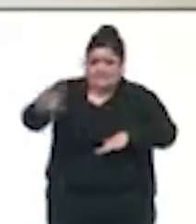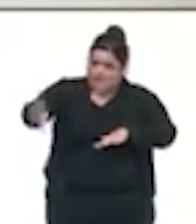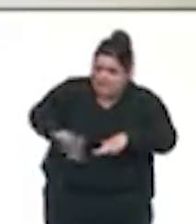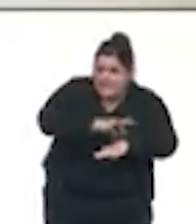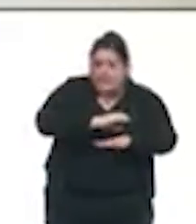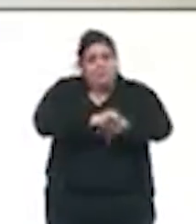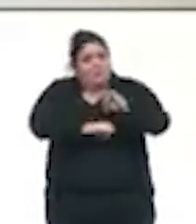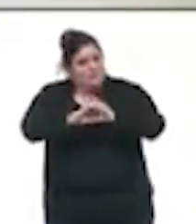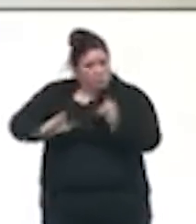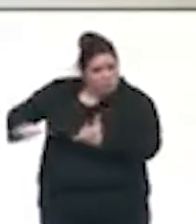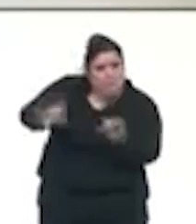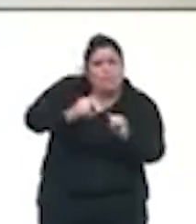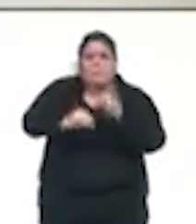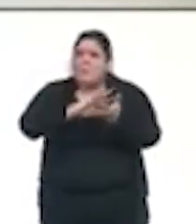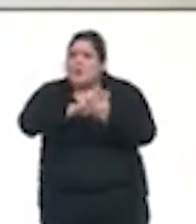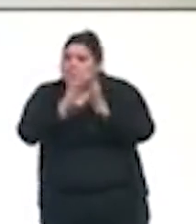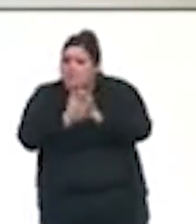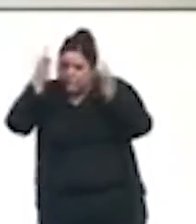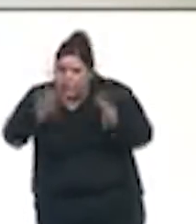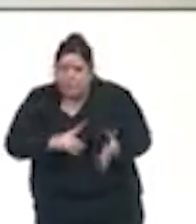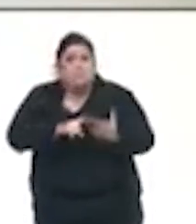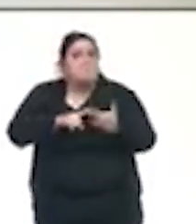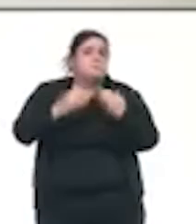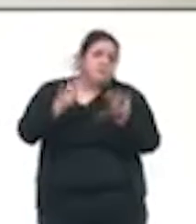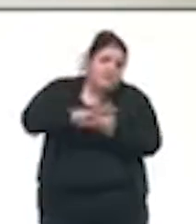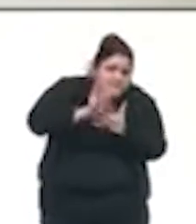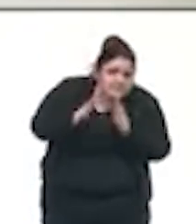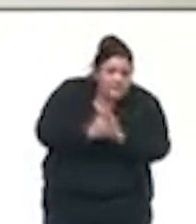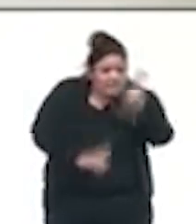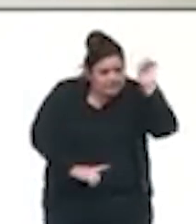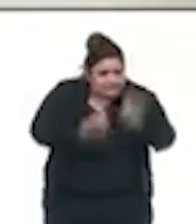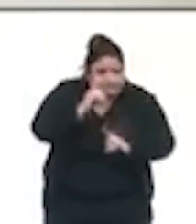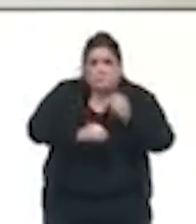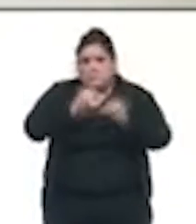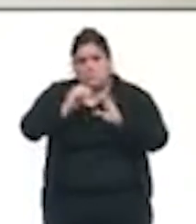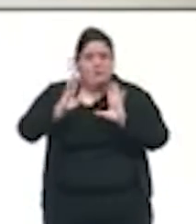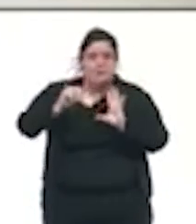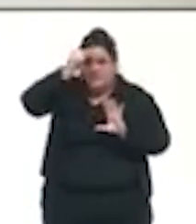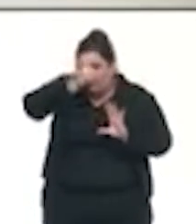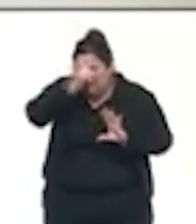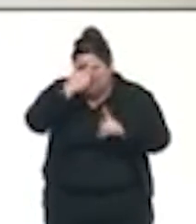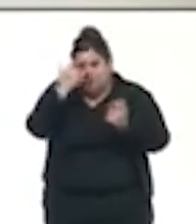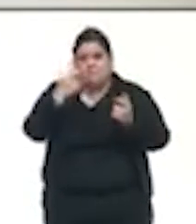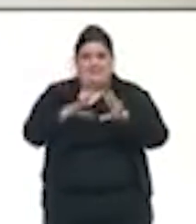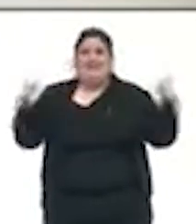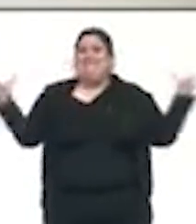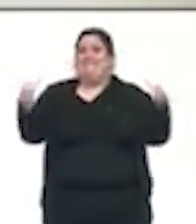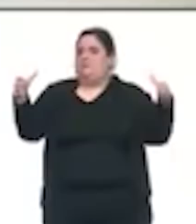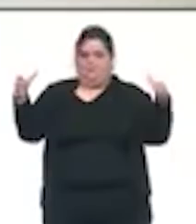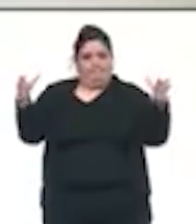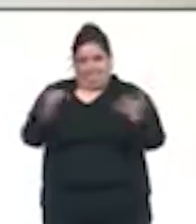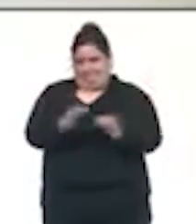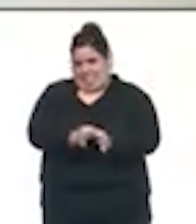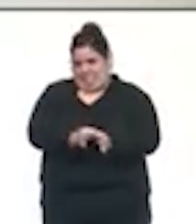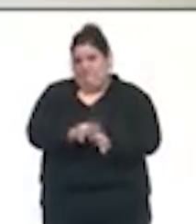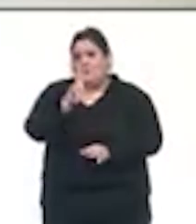associatifs, les anniversaires, les communions, devront se tenir en petits comités, c'est-à-dire à moins